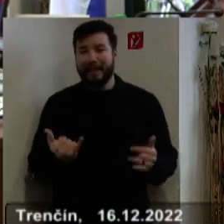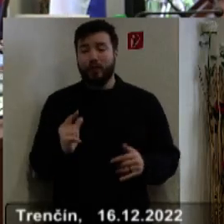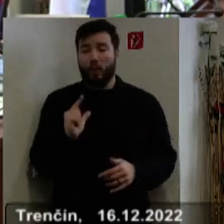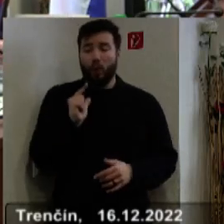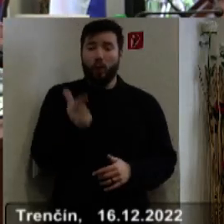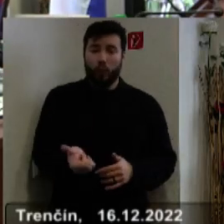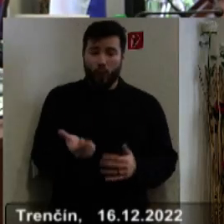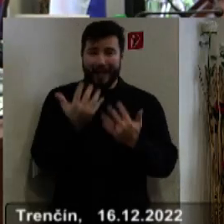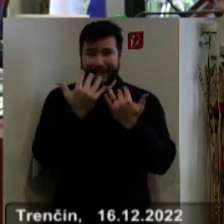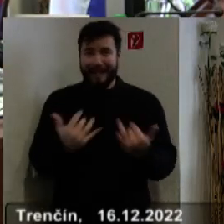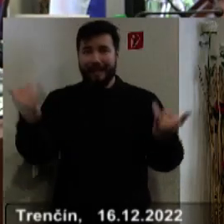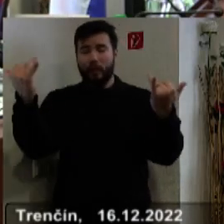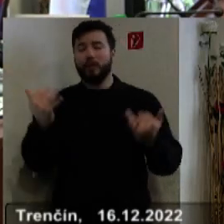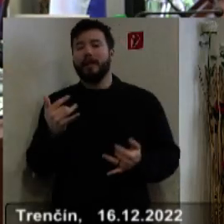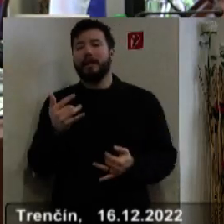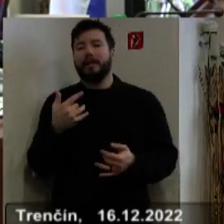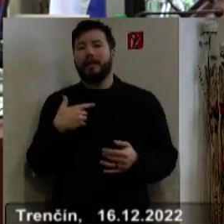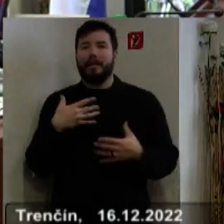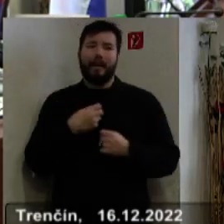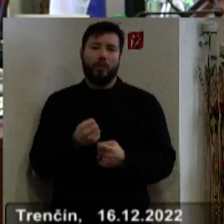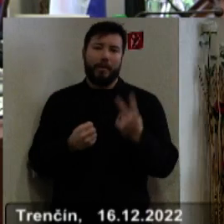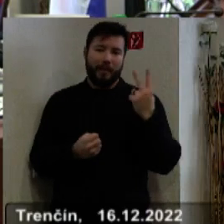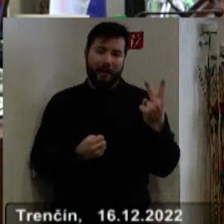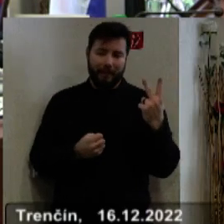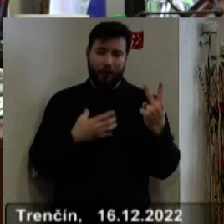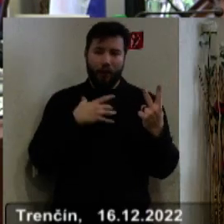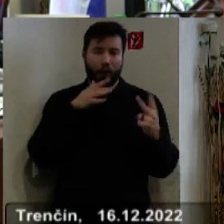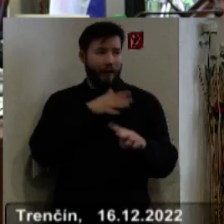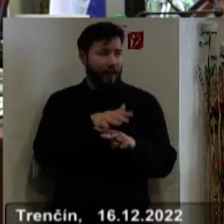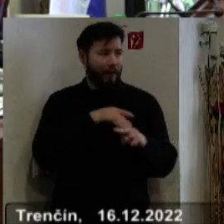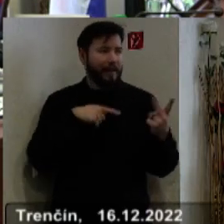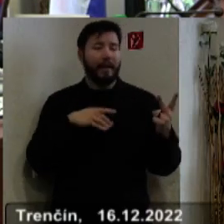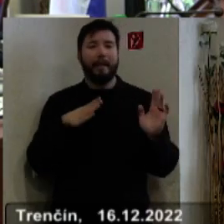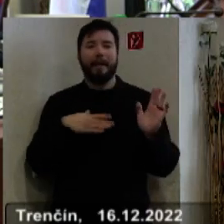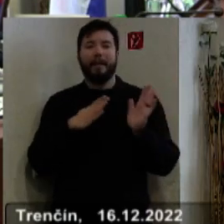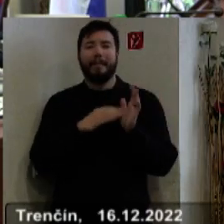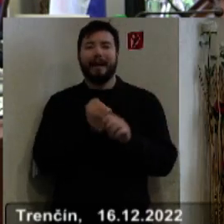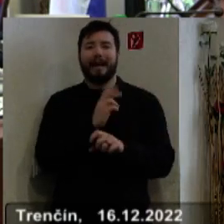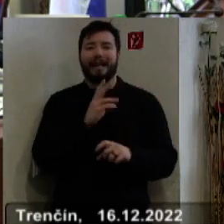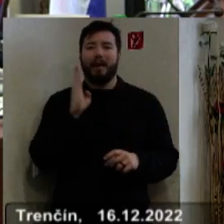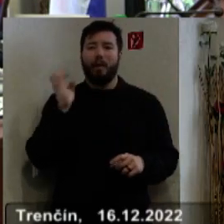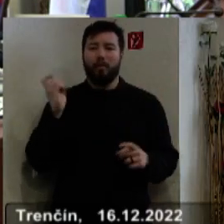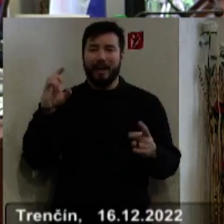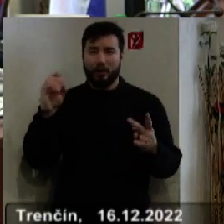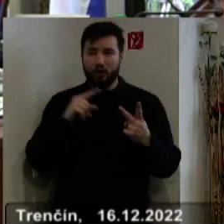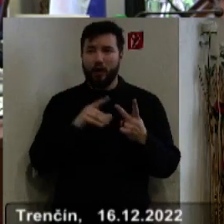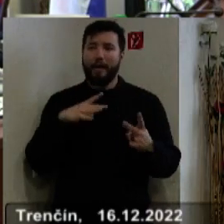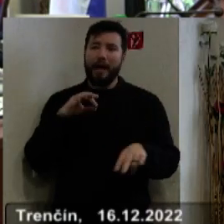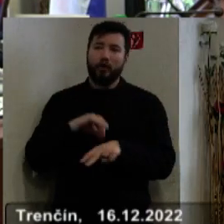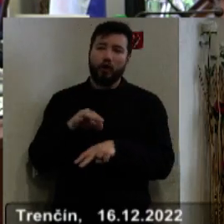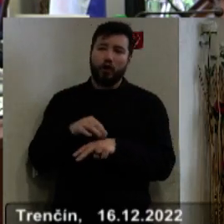zásadnutia zastupiteľstva navrhujem dvoho zároveho verovateľov, pána magistra Baca a pána doktora Žďarského.